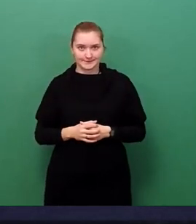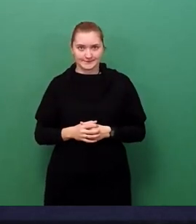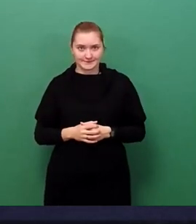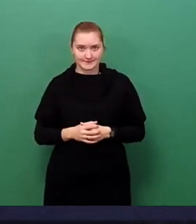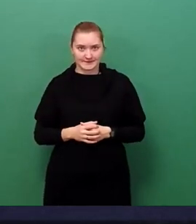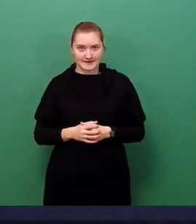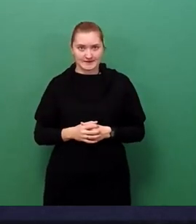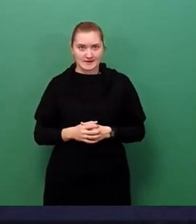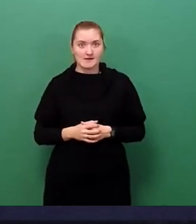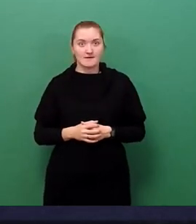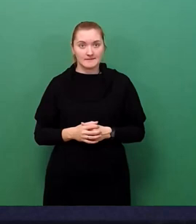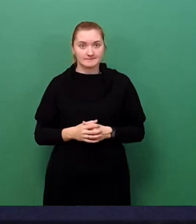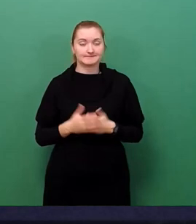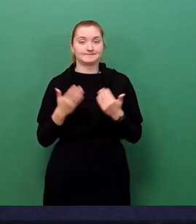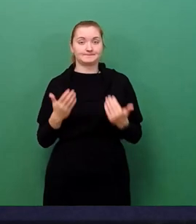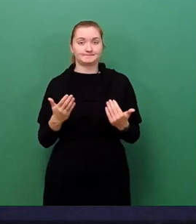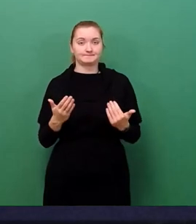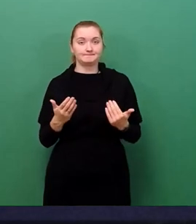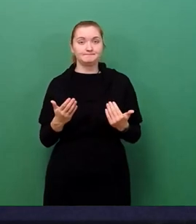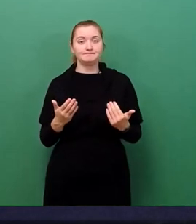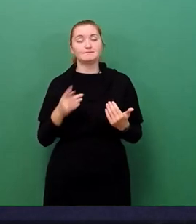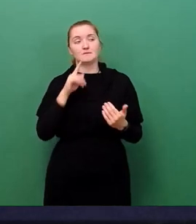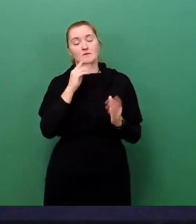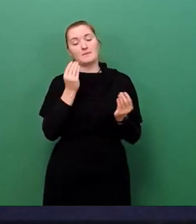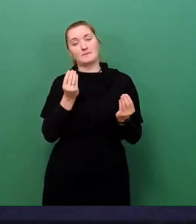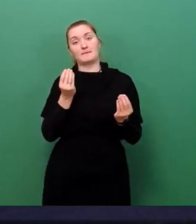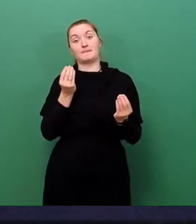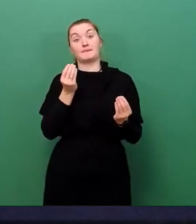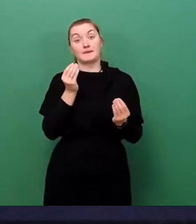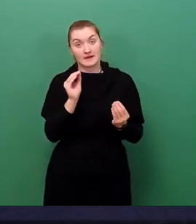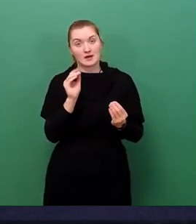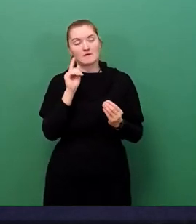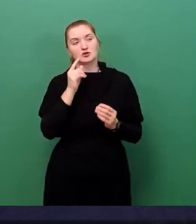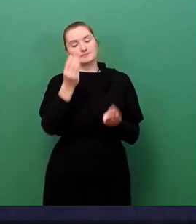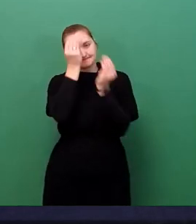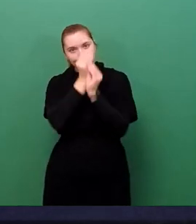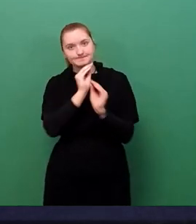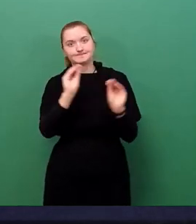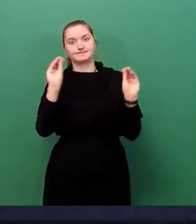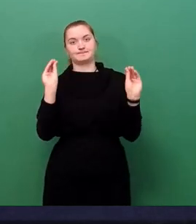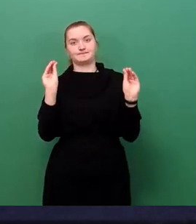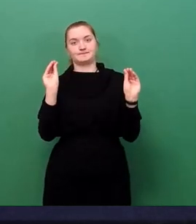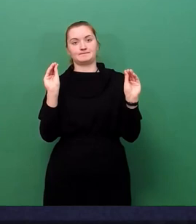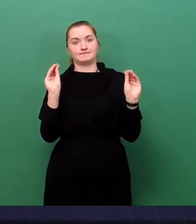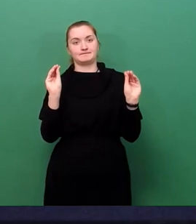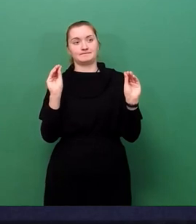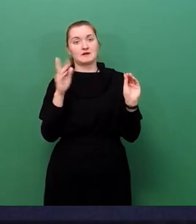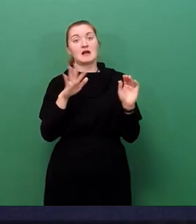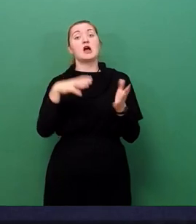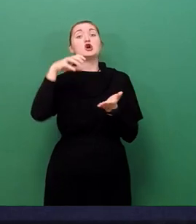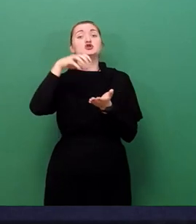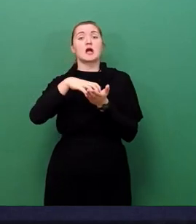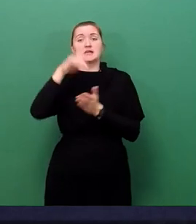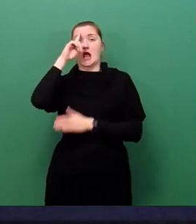Letztlich, und das sei an dieser Stelle sehr bewusst unterstrichen, ist es aber die Entscheidung des Stadtrates in seiner